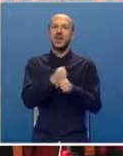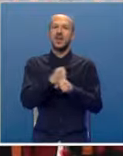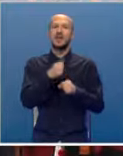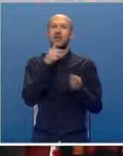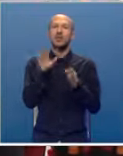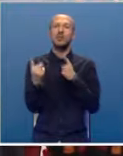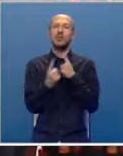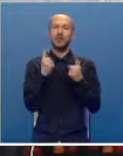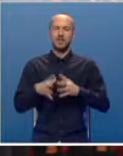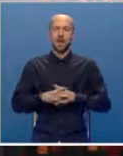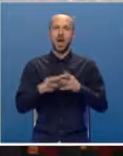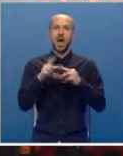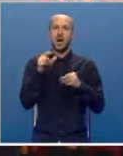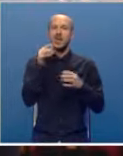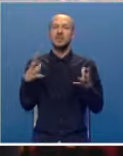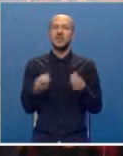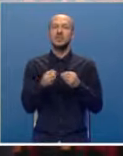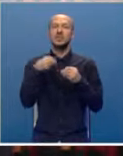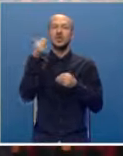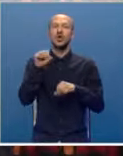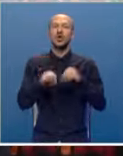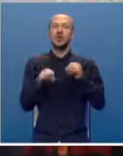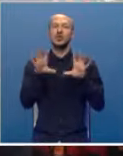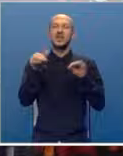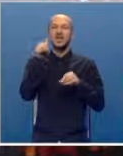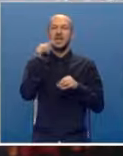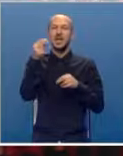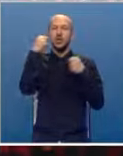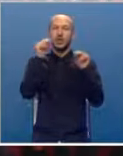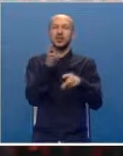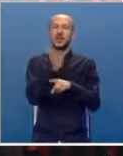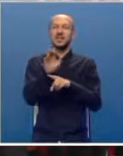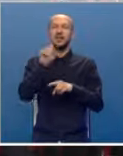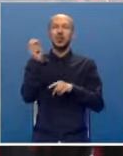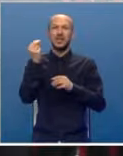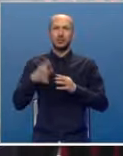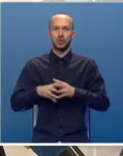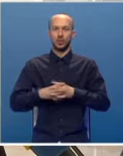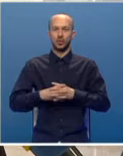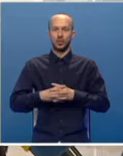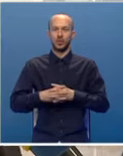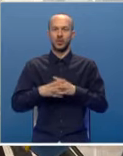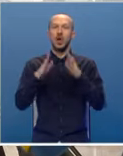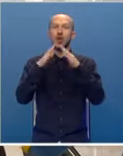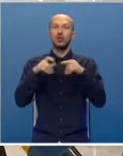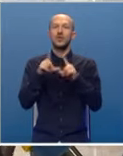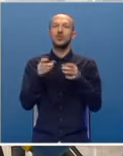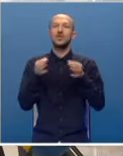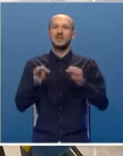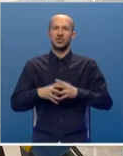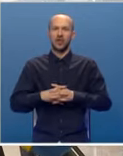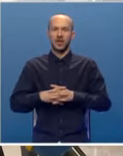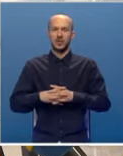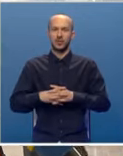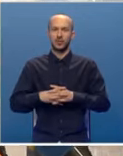u manrednim uslovima, ali i da spasioci ispričaju kako su deset dana častno predstavljali Repubiku Srpsku. Ruševine su specifičan